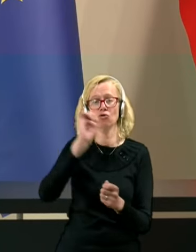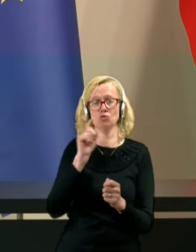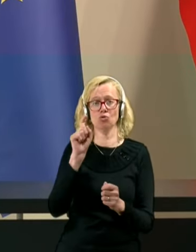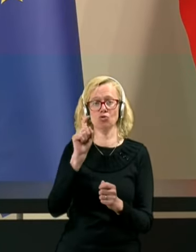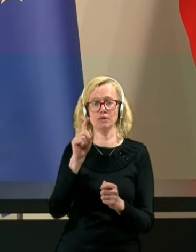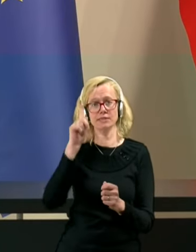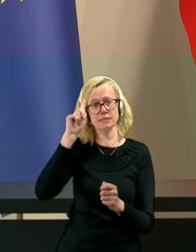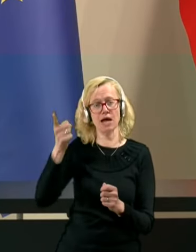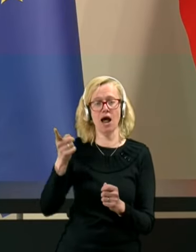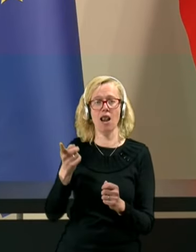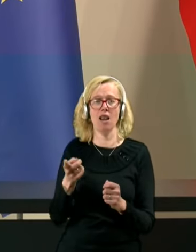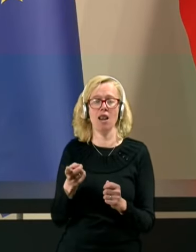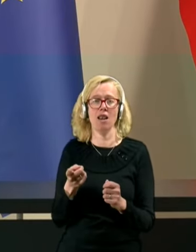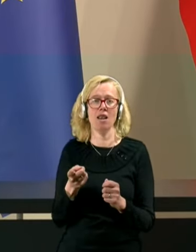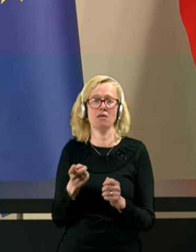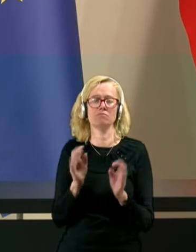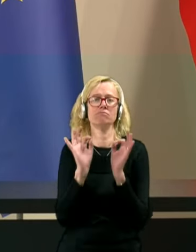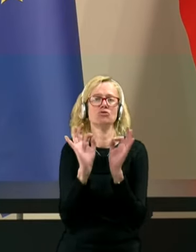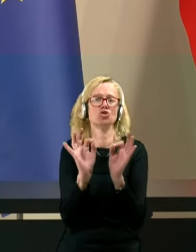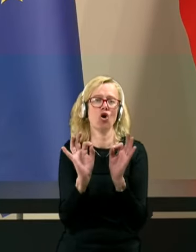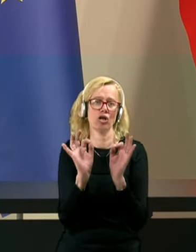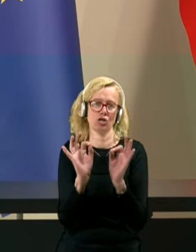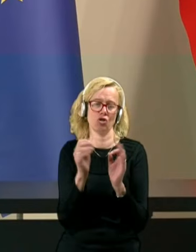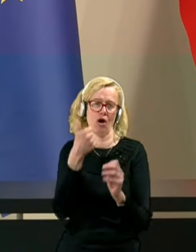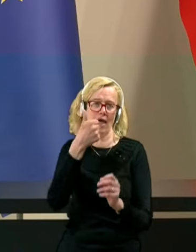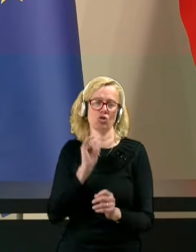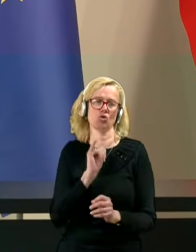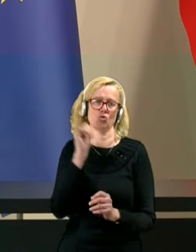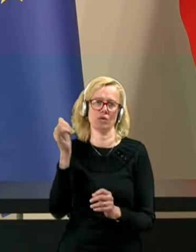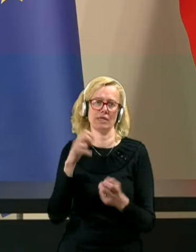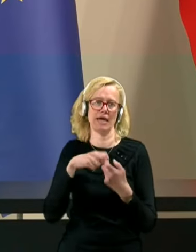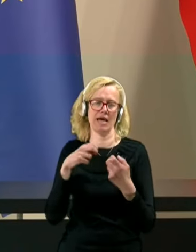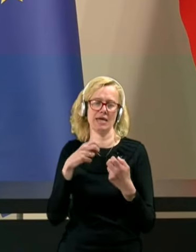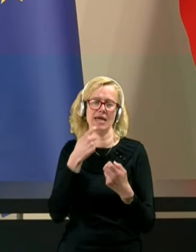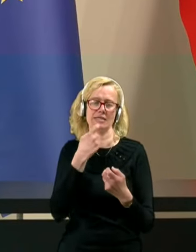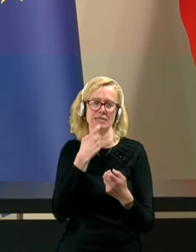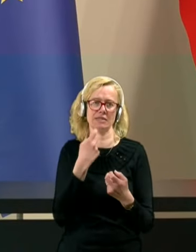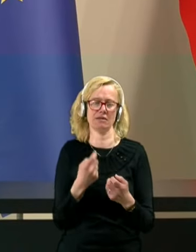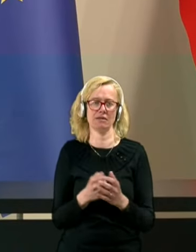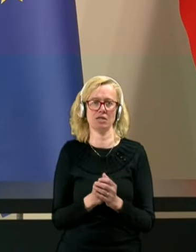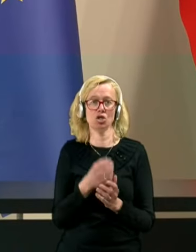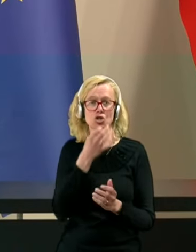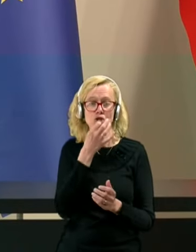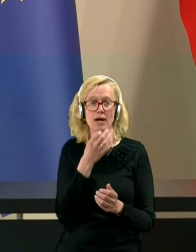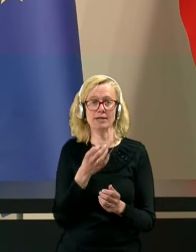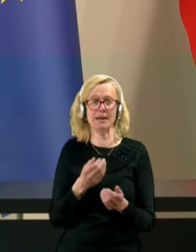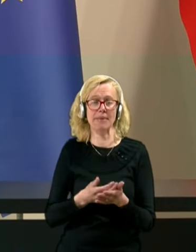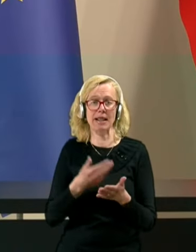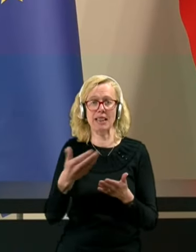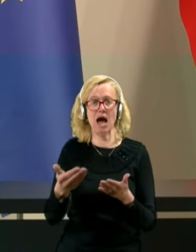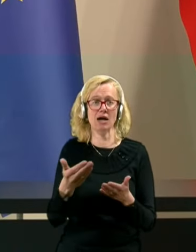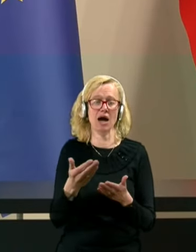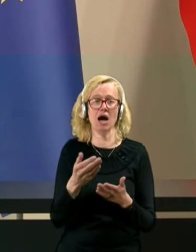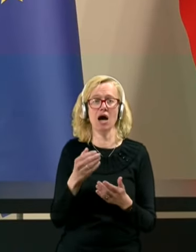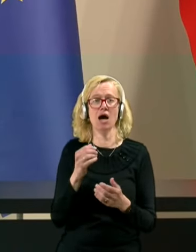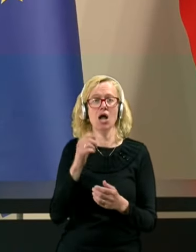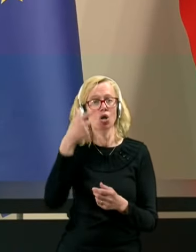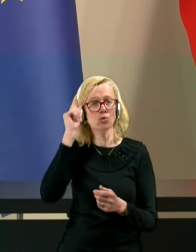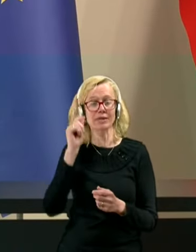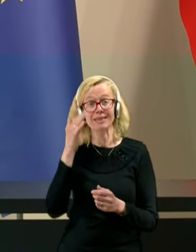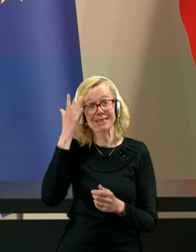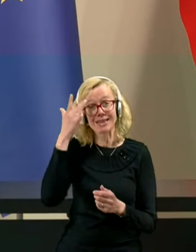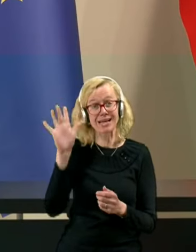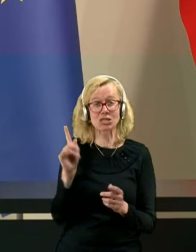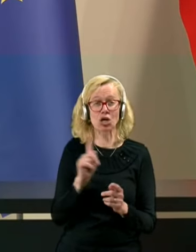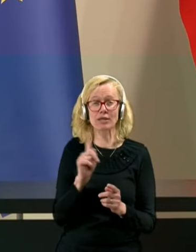znali solidno en tuji jezik. Če se predlaga ljudi, ki niti tujega jezika ne znajo za